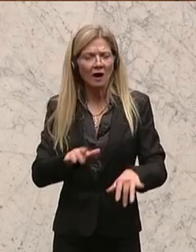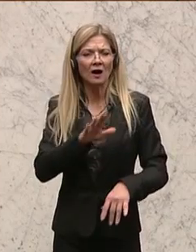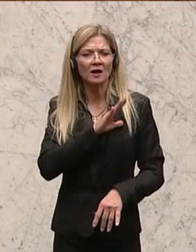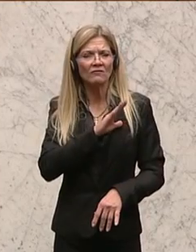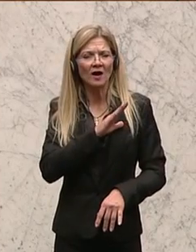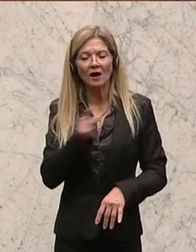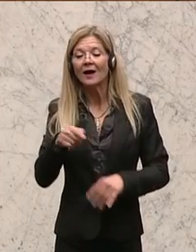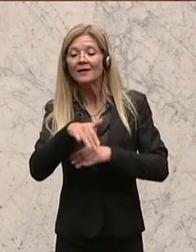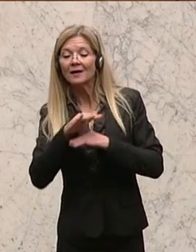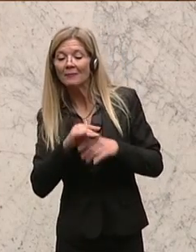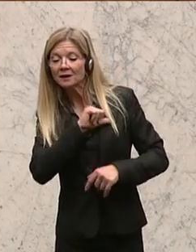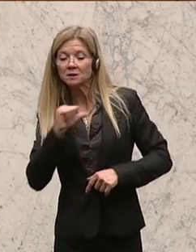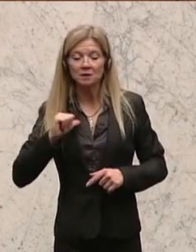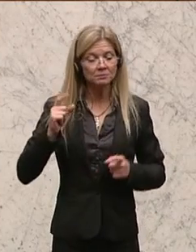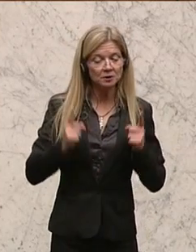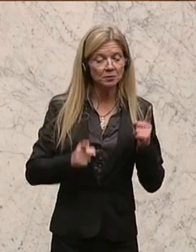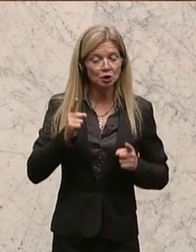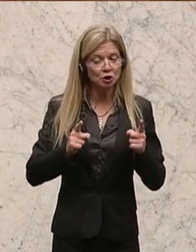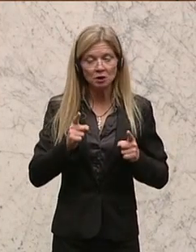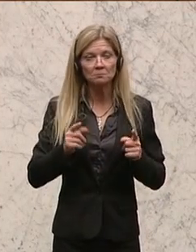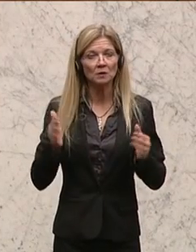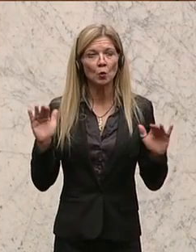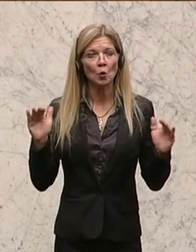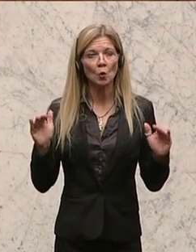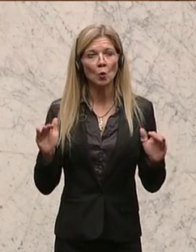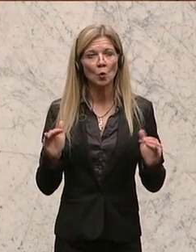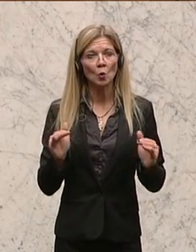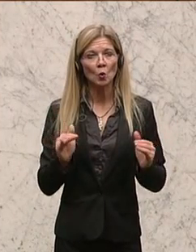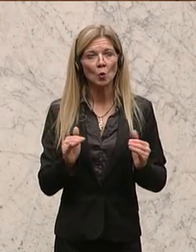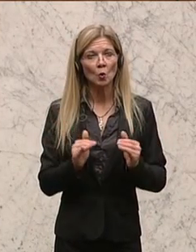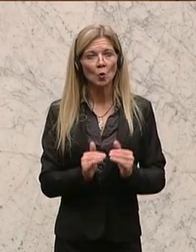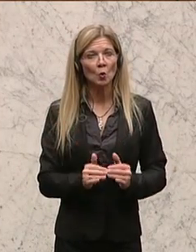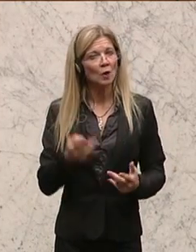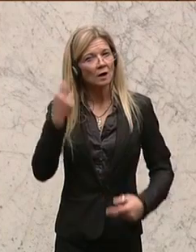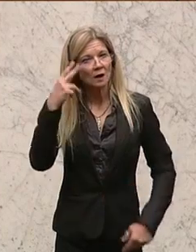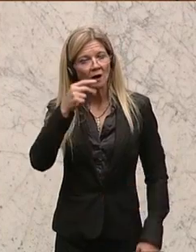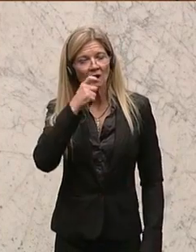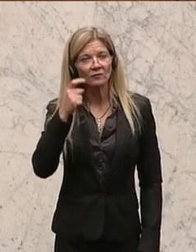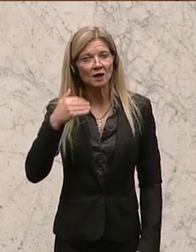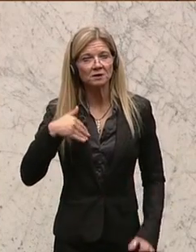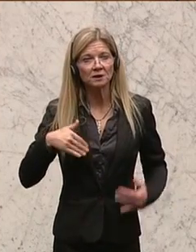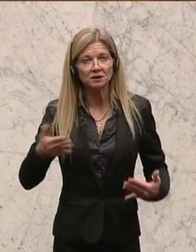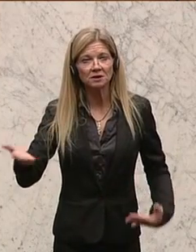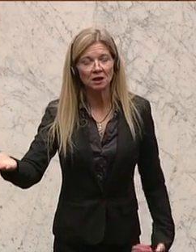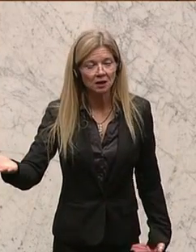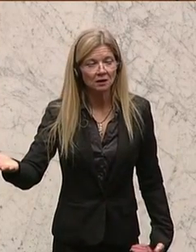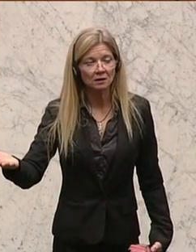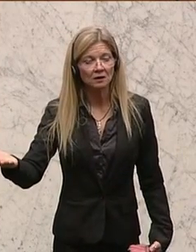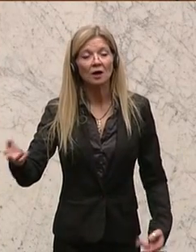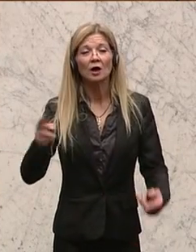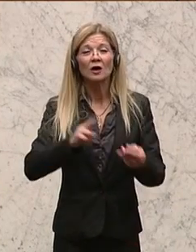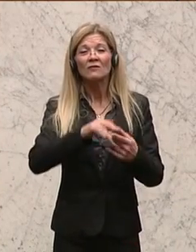der Gemeinden weiter ausgehöhlt wird, Herr Finanzminister. Und im Übrigen, meine Damen und Herren, die vielen